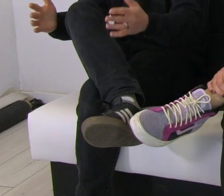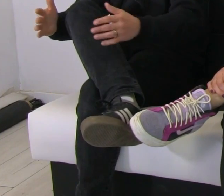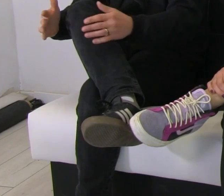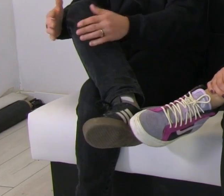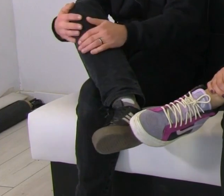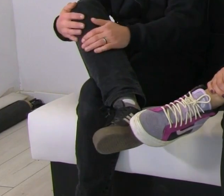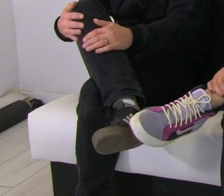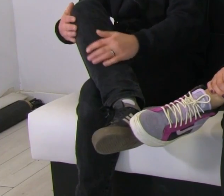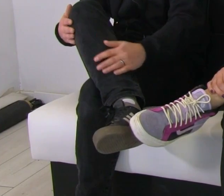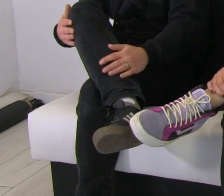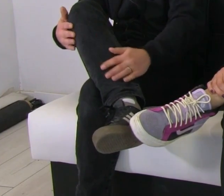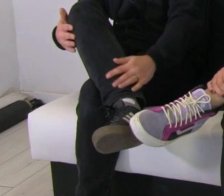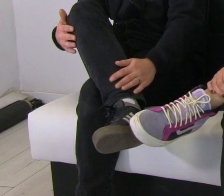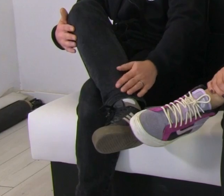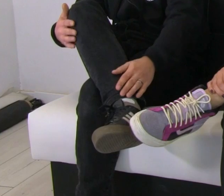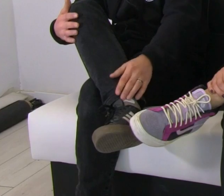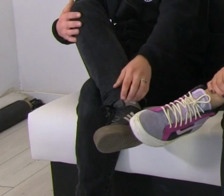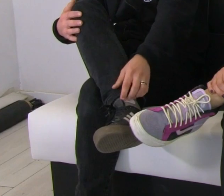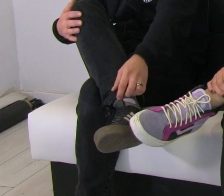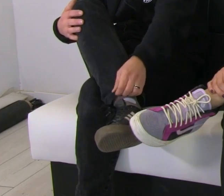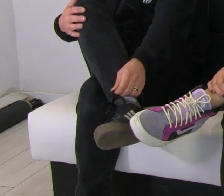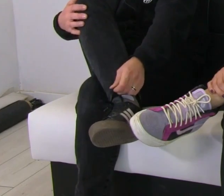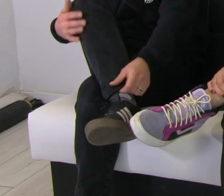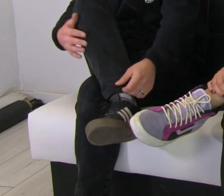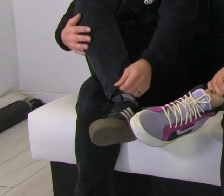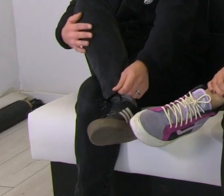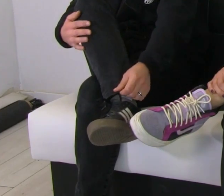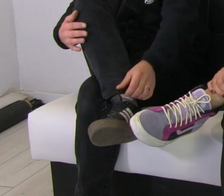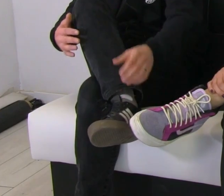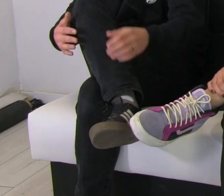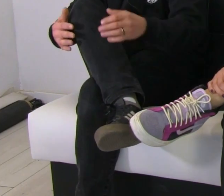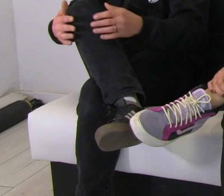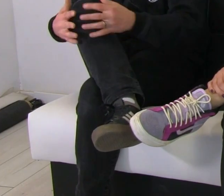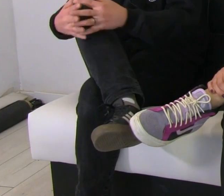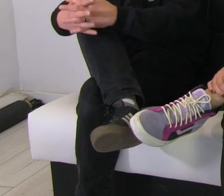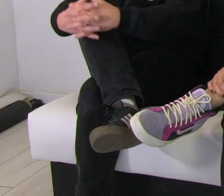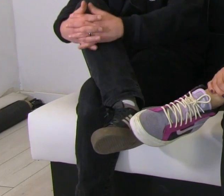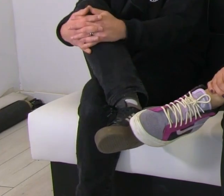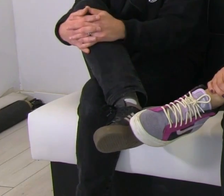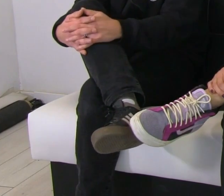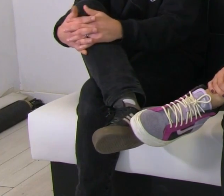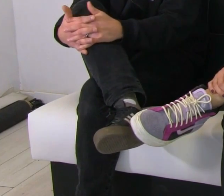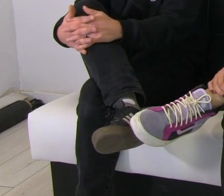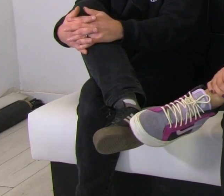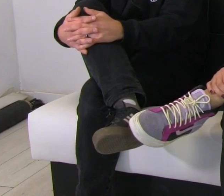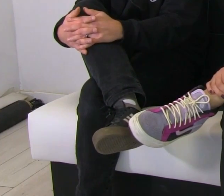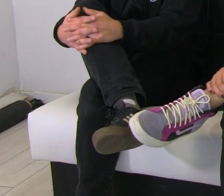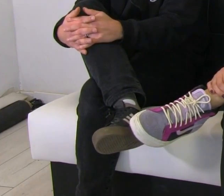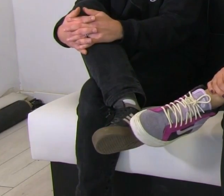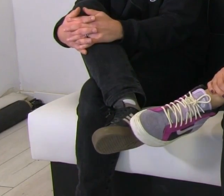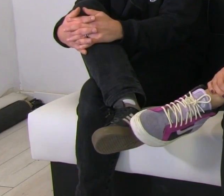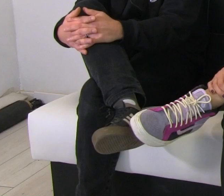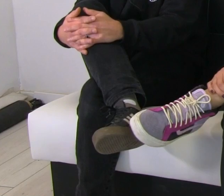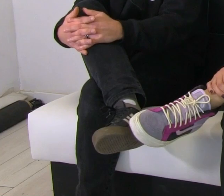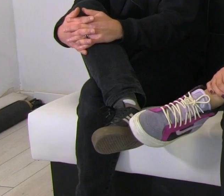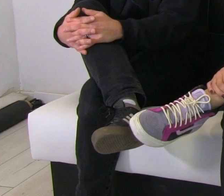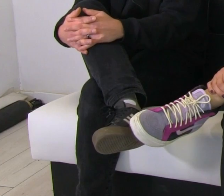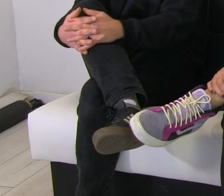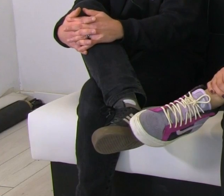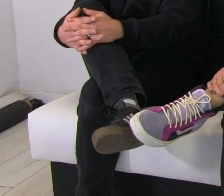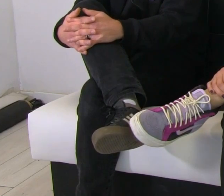gdyby ktoś się przyjdął mięsu tej organizacji, to to tak naprawdę kompletnie nie pasuje do tego. posługujemy się tym, bo tak trzeba. Natomiast